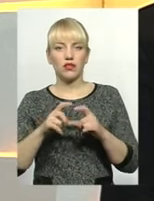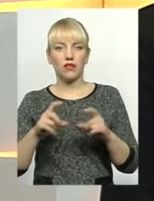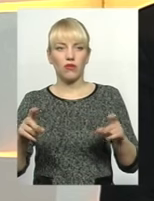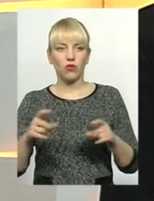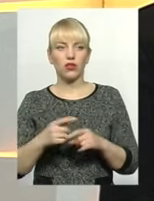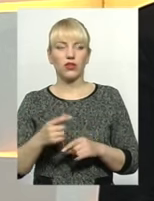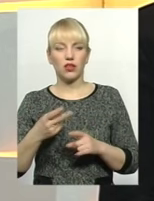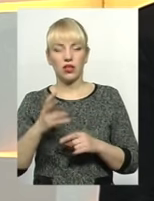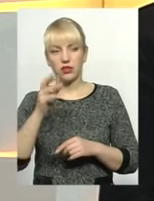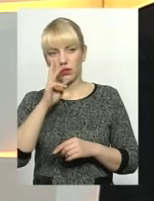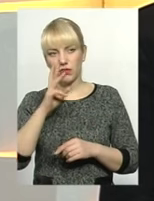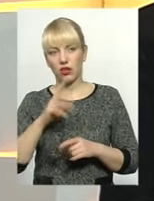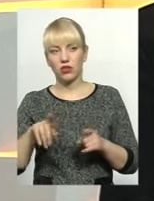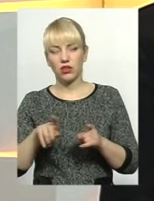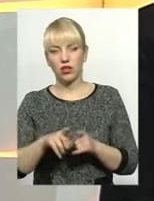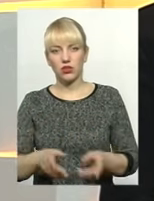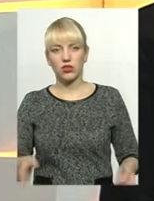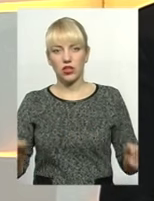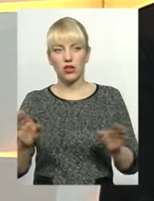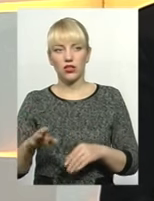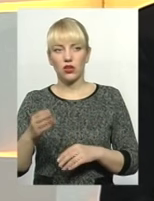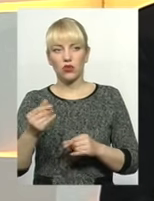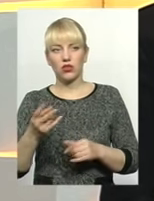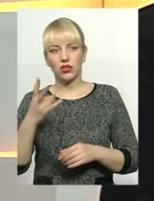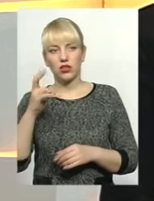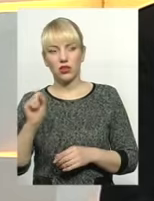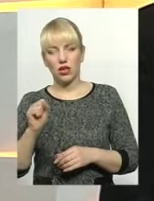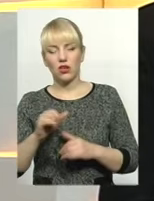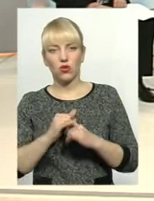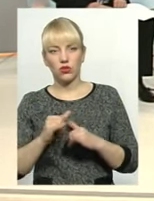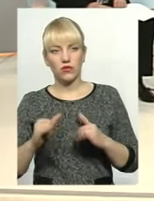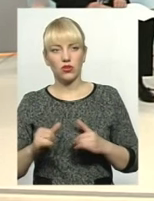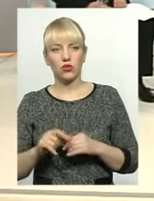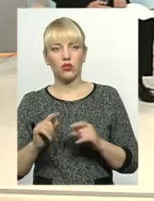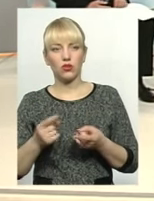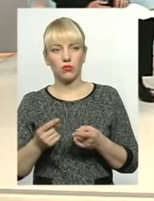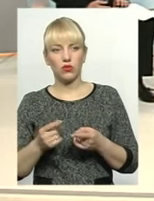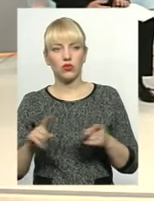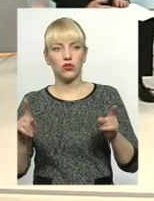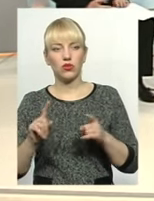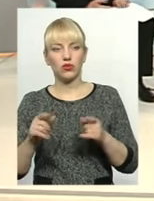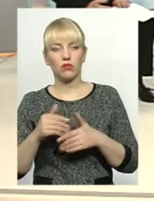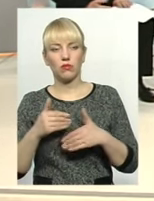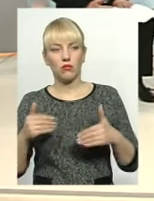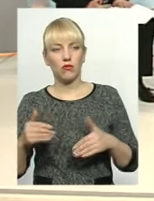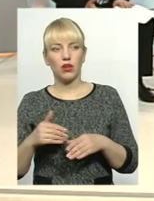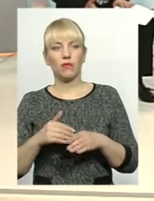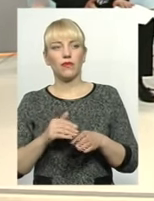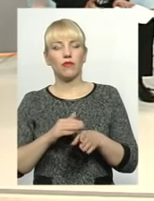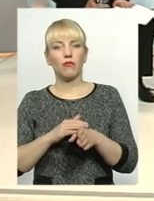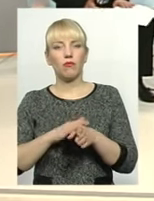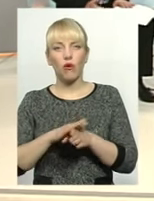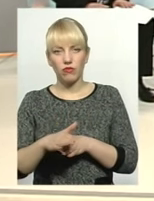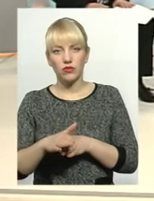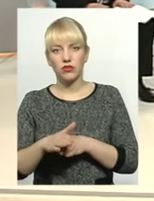заробітну плату. Ну, також залишається трошки коштів і на розвиток. Тому, щоб ми повністю впали як каутю